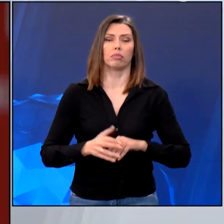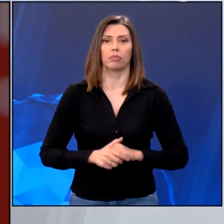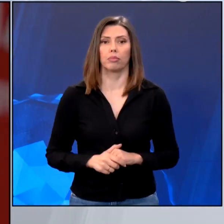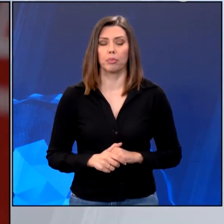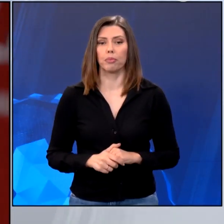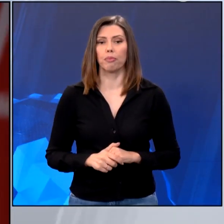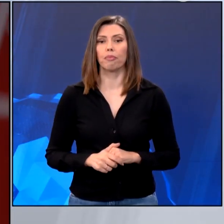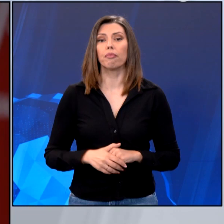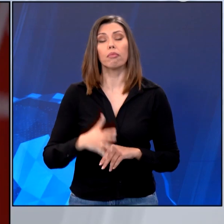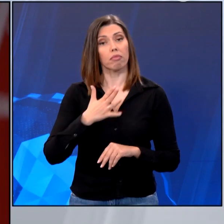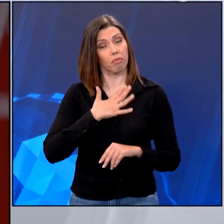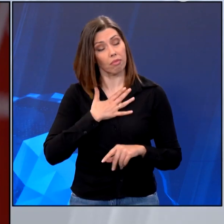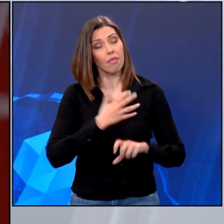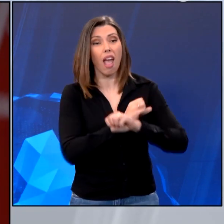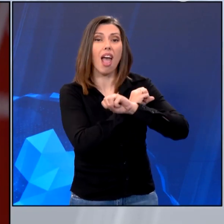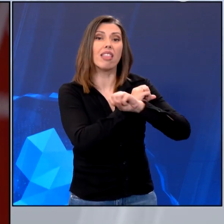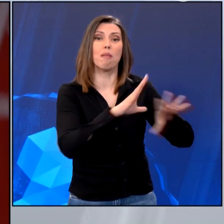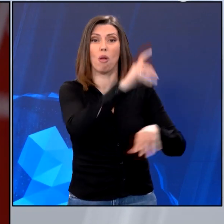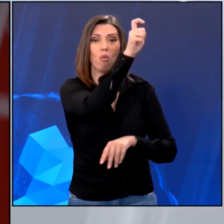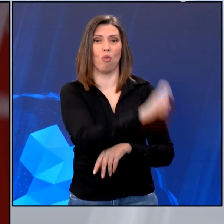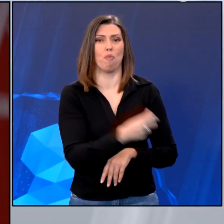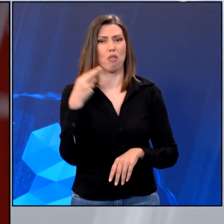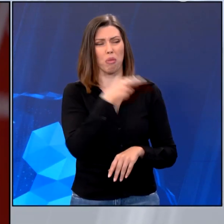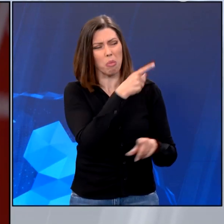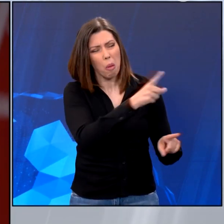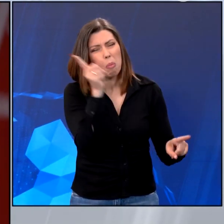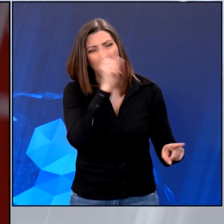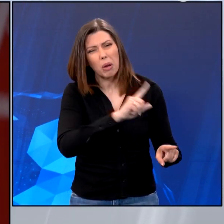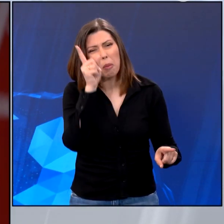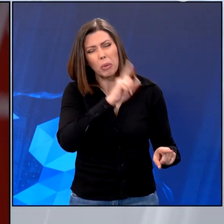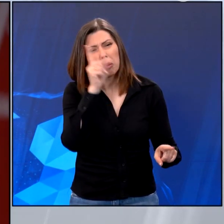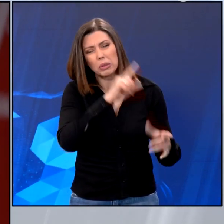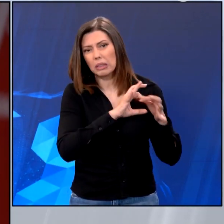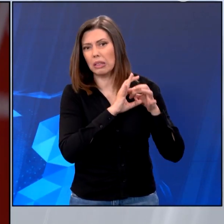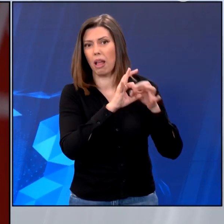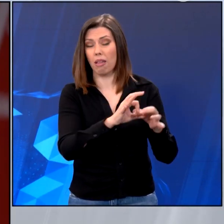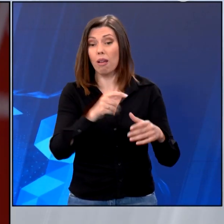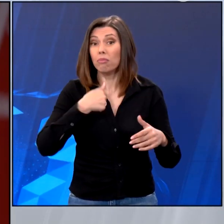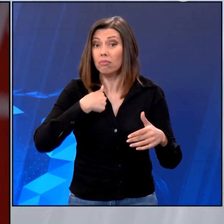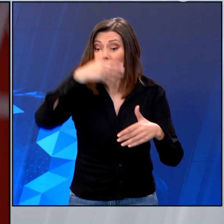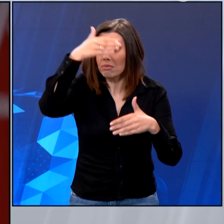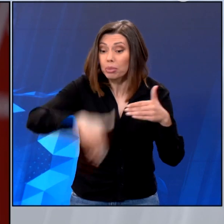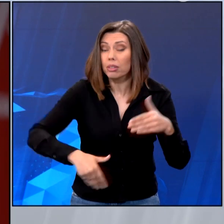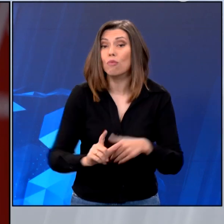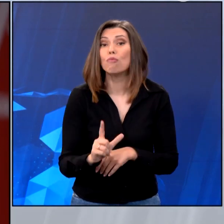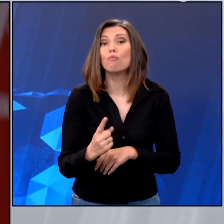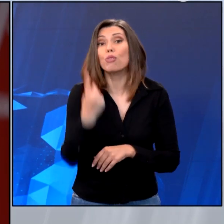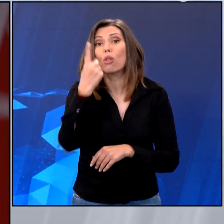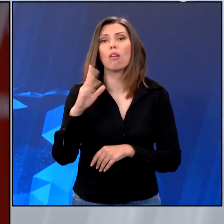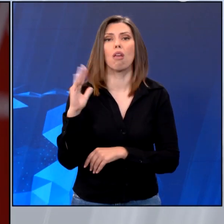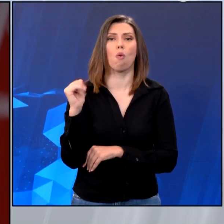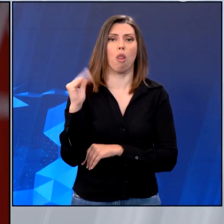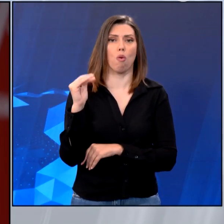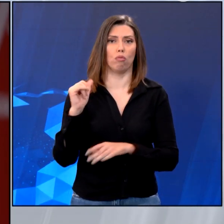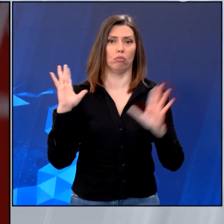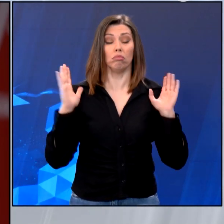Ενημερώνω τον Πρωθυπουργό των Ψεμάτων ότι η προθεσμία για την υποβολή του πόθεν έσχεσ μου είναι μία Ιουλίου. Είναι προσωπική μου επιλογή να παρουσιάσω